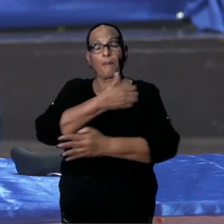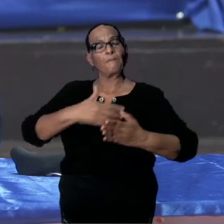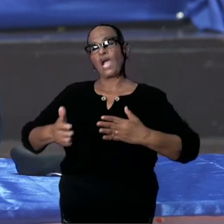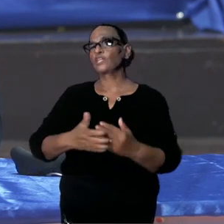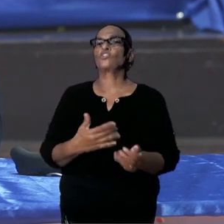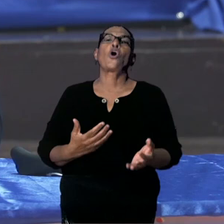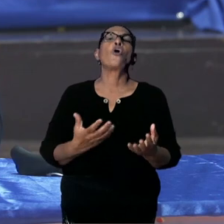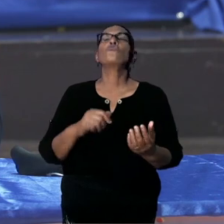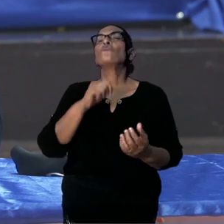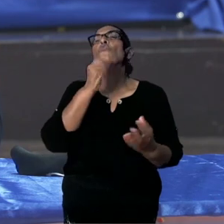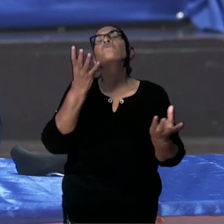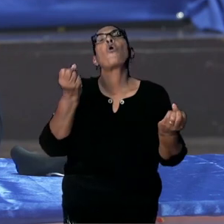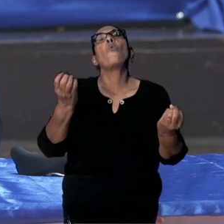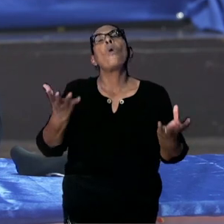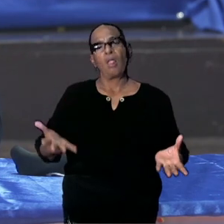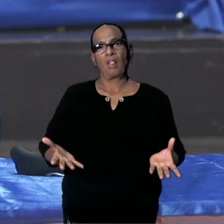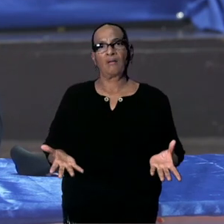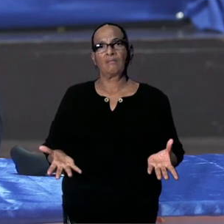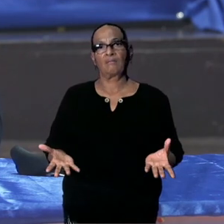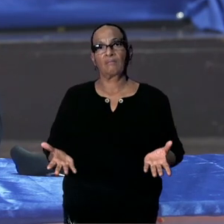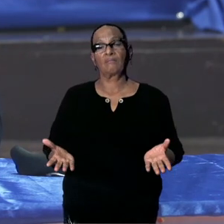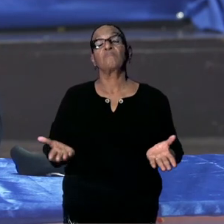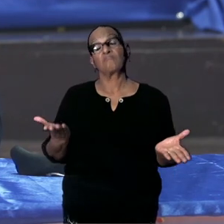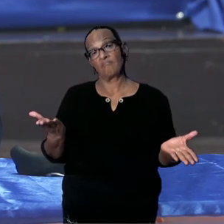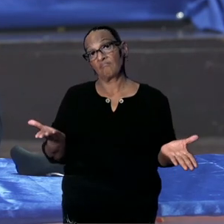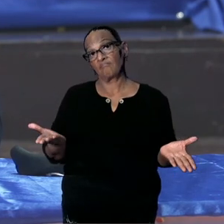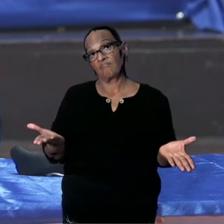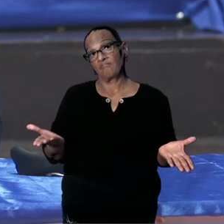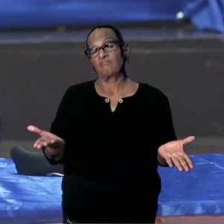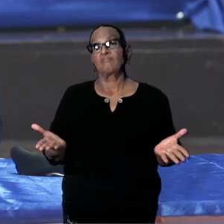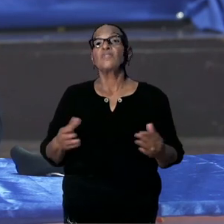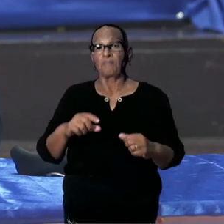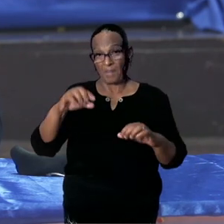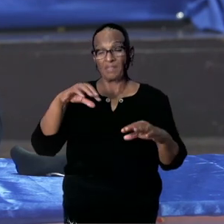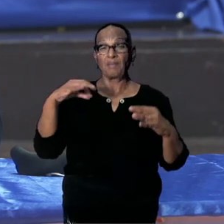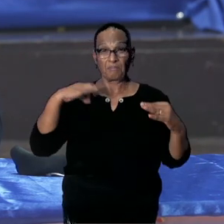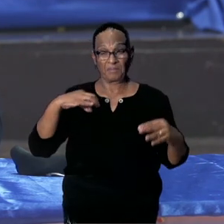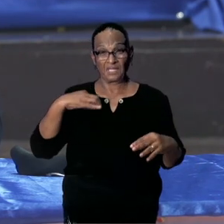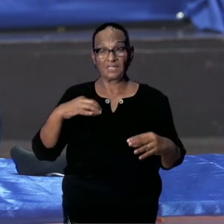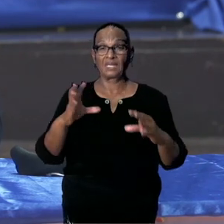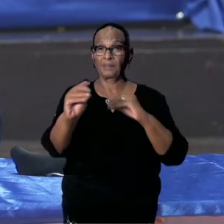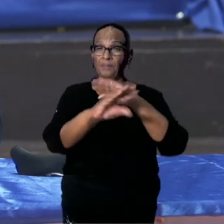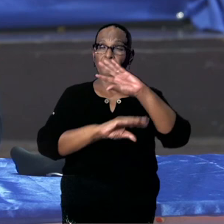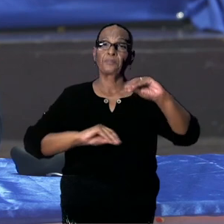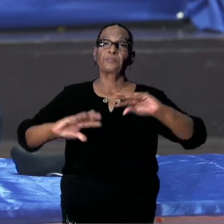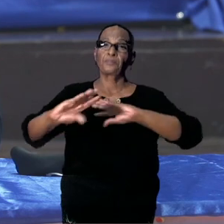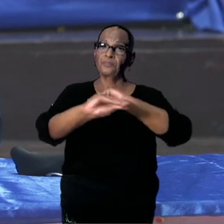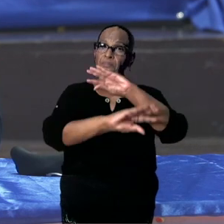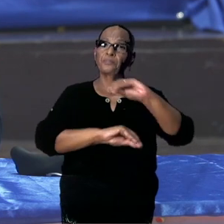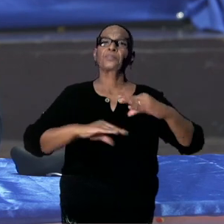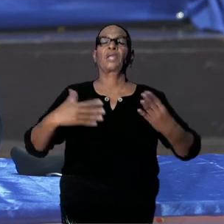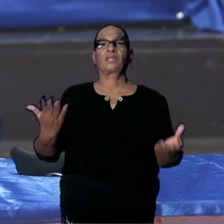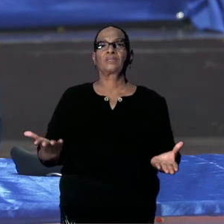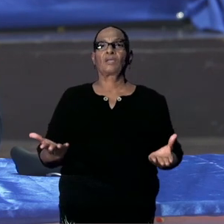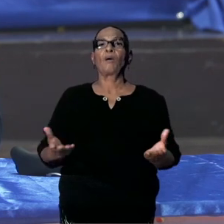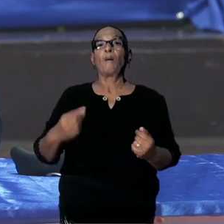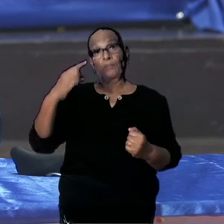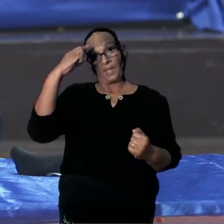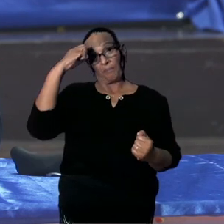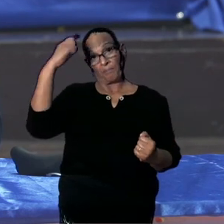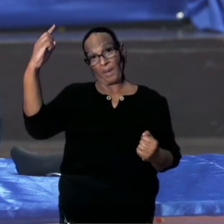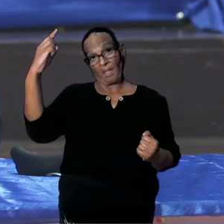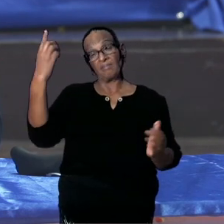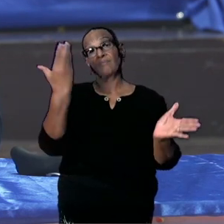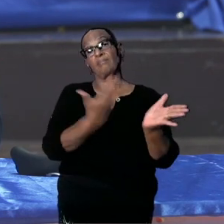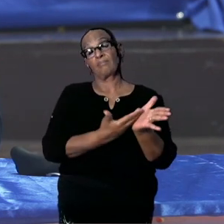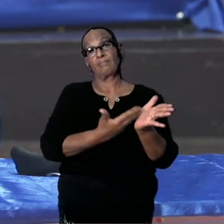je moet binnen die 108.000 blijven. En in dat kader hebben we besloten vanuit het ministerie, vooralsnog in de planning ligt bij